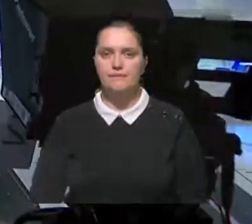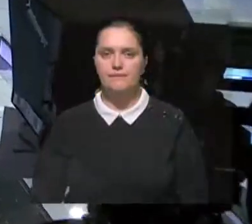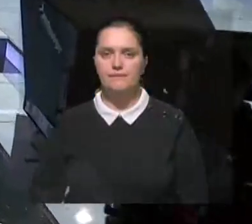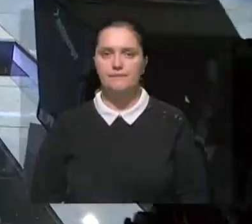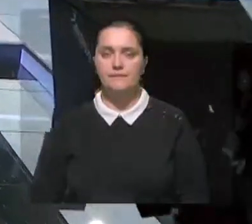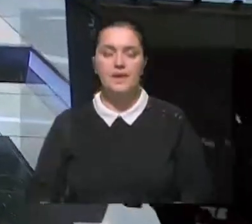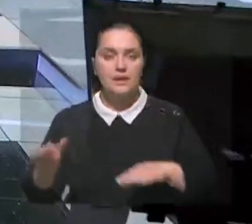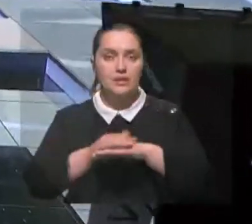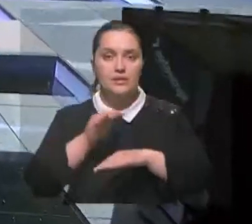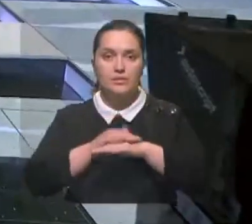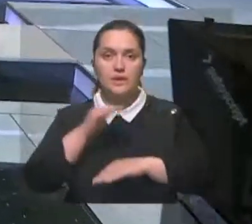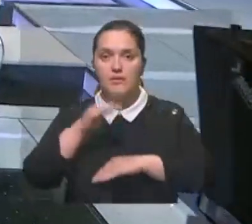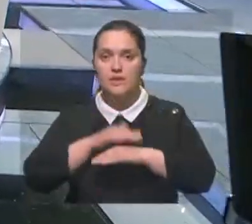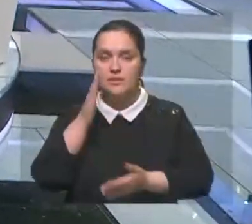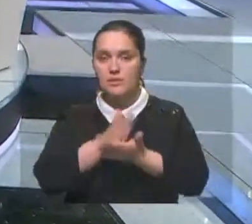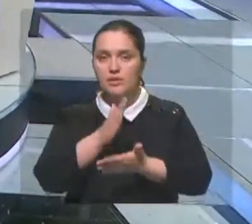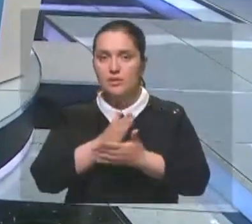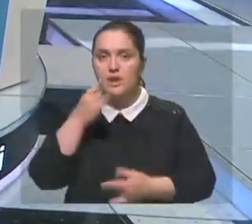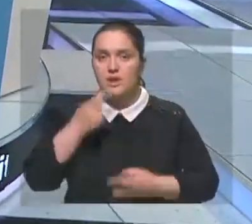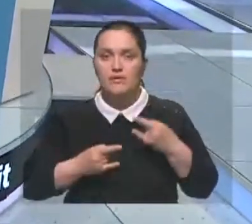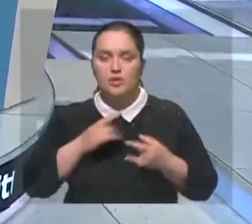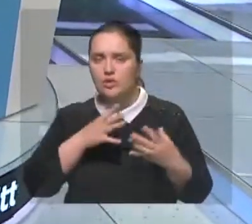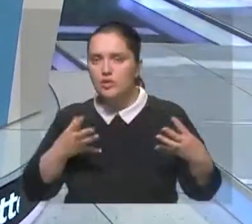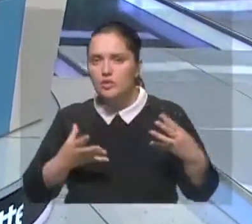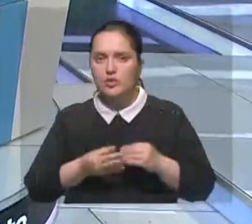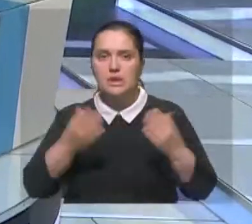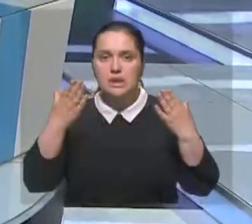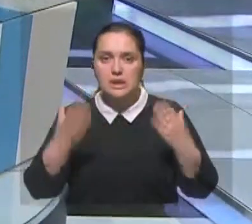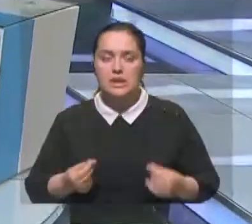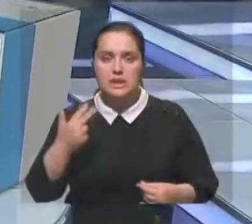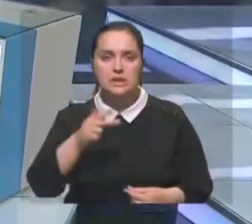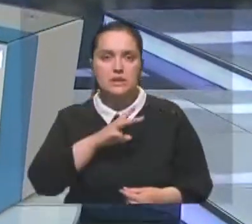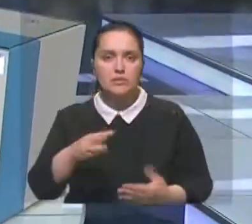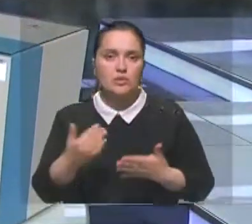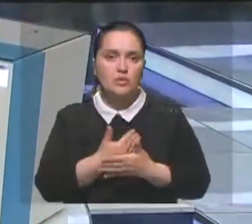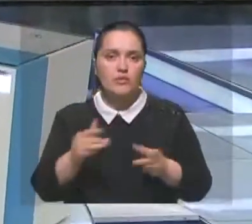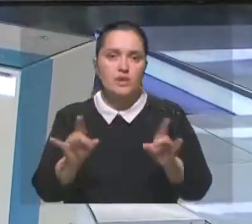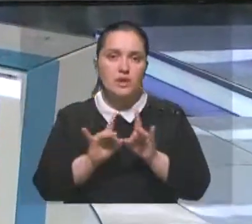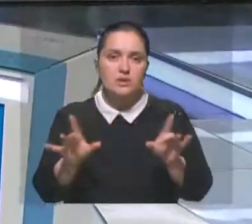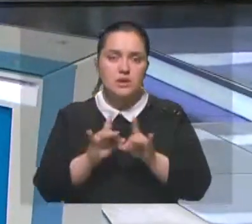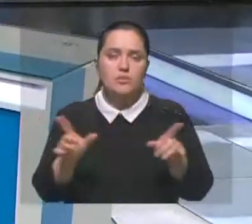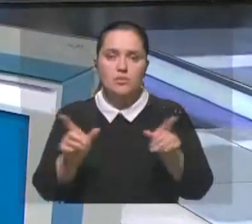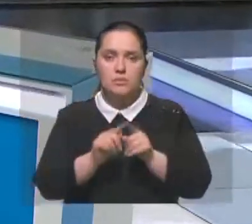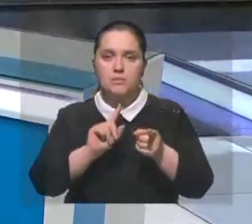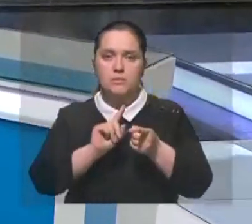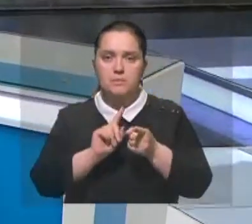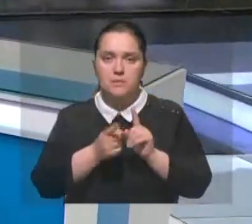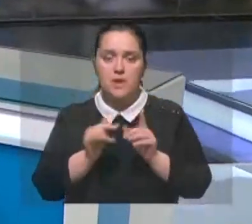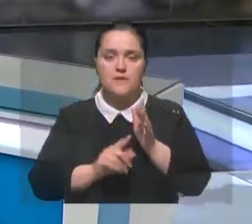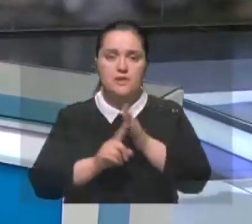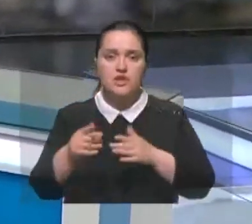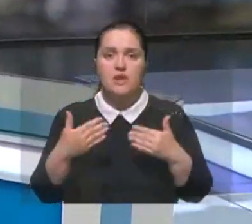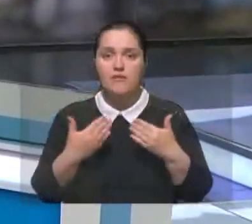Добрый вечер. прямом эфире итоги дня. О главных событиях в ближайшие полчаса. В студии работает Дмитрий Двойнев. Сурдоперевод